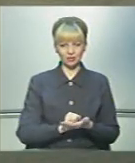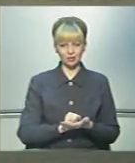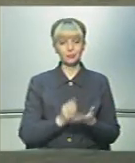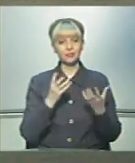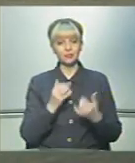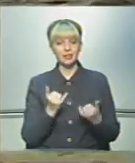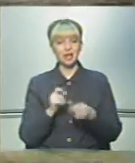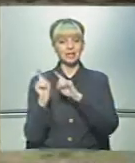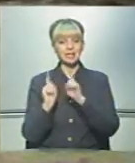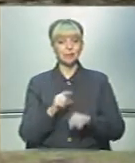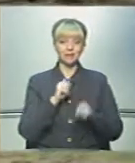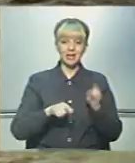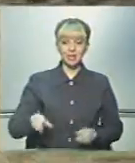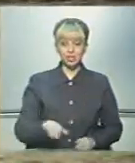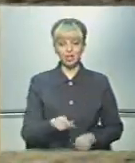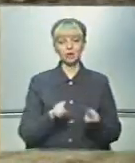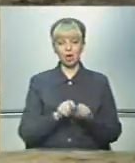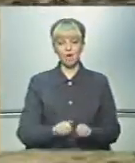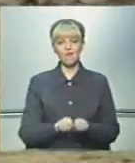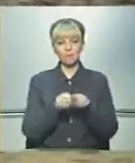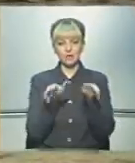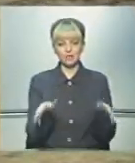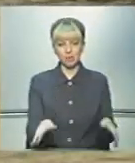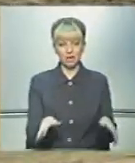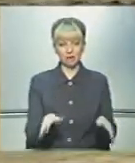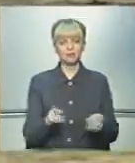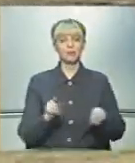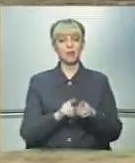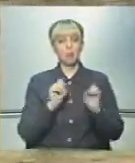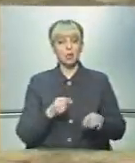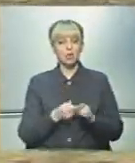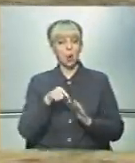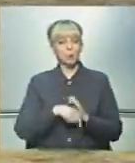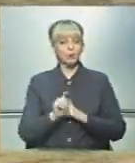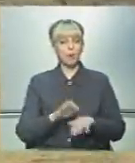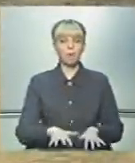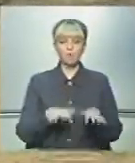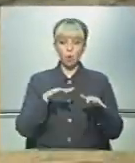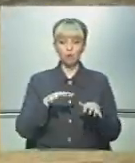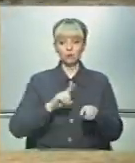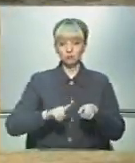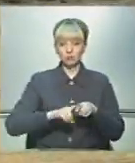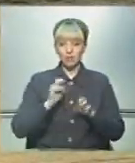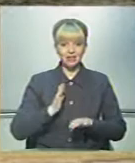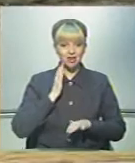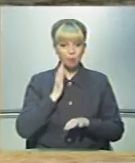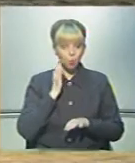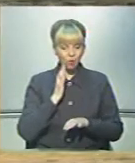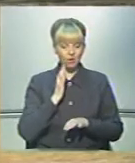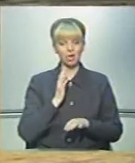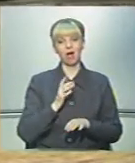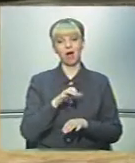Нямиш на Закарпатті деякі річки також вийшли з берегів. Та чи може це означати, що повень насуватиметься й на Буковину?